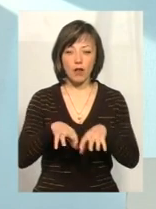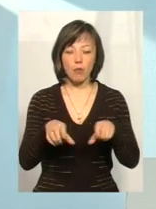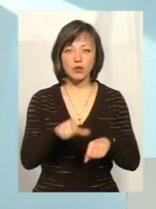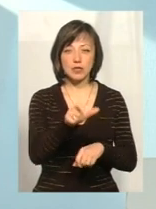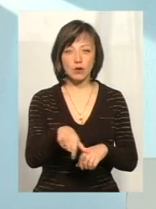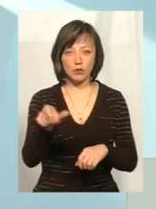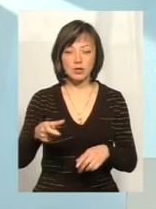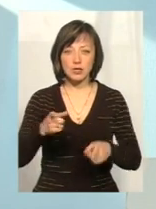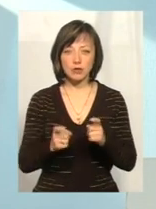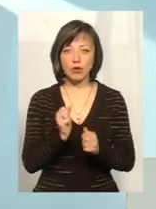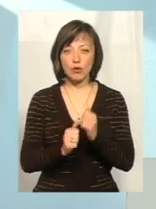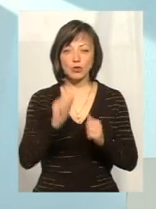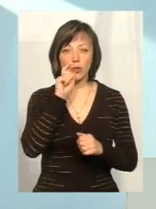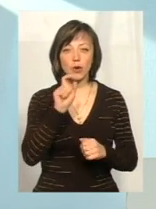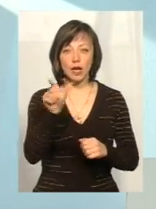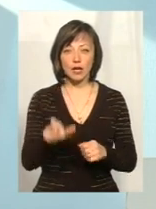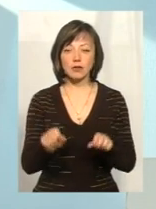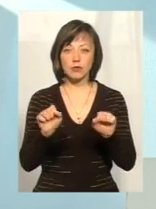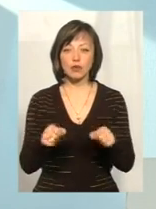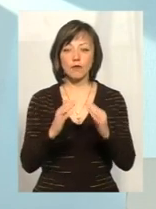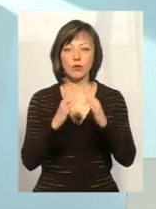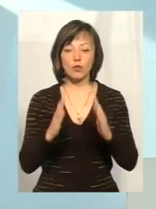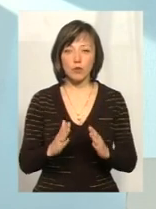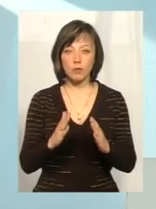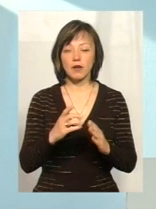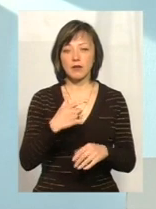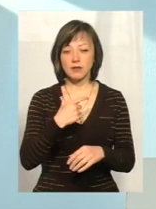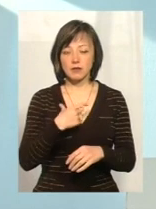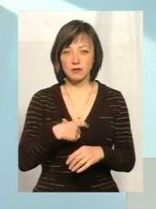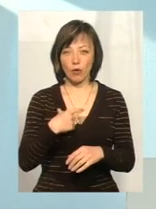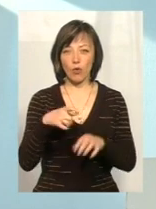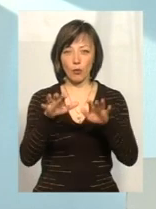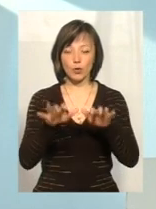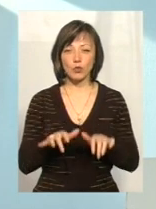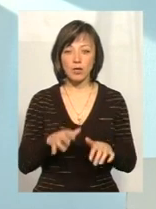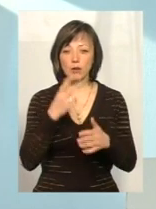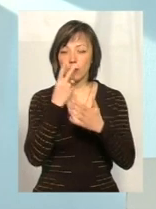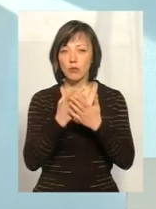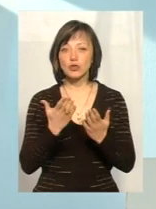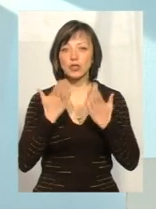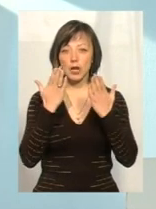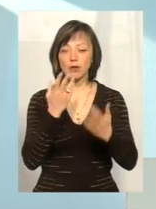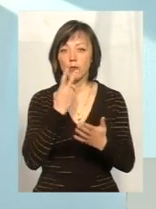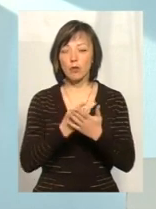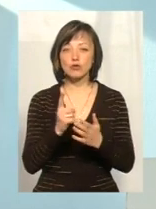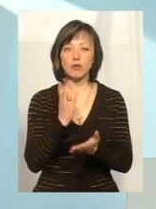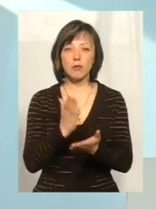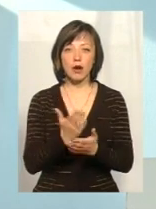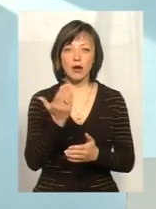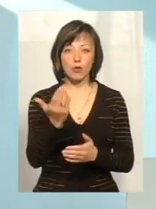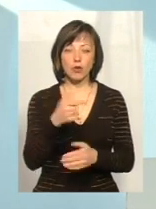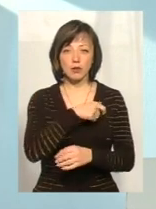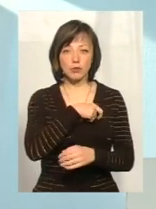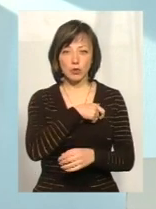і дійсно зараз кожен українець може вдома з свого персонального комп'ютера почитати, побачити, що має його